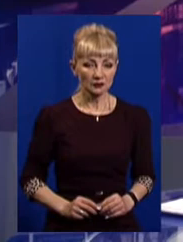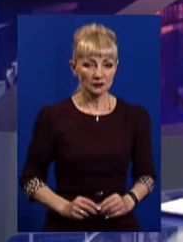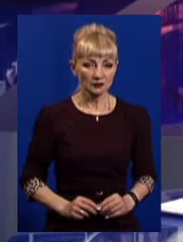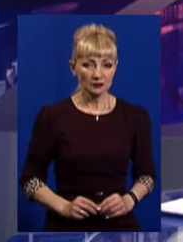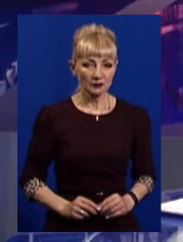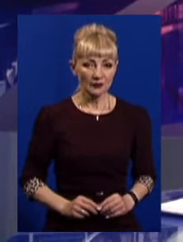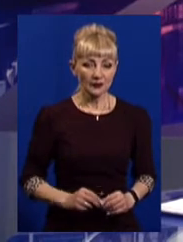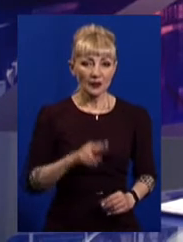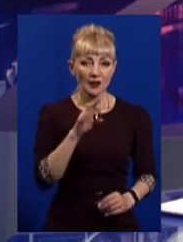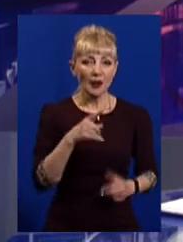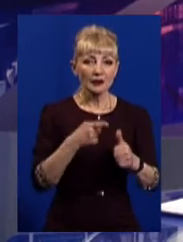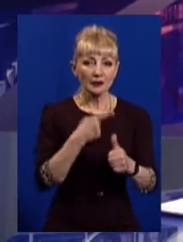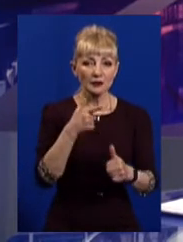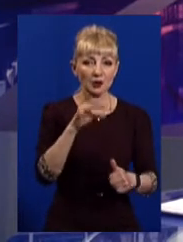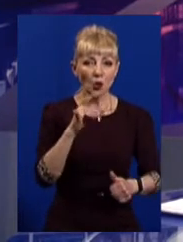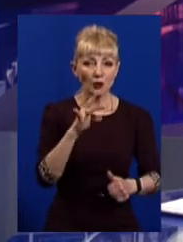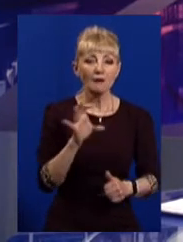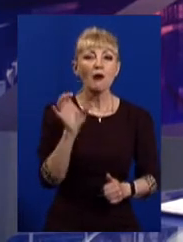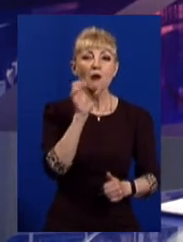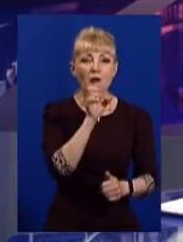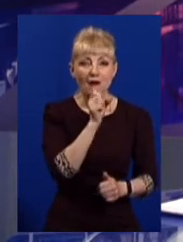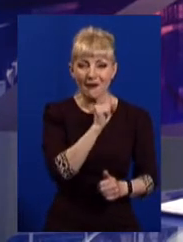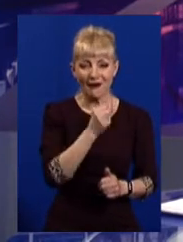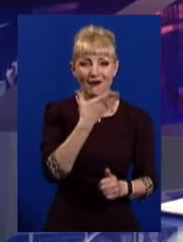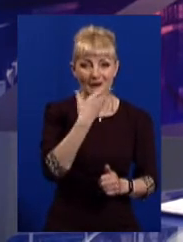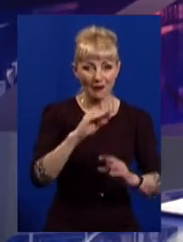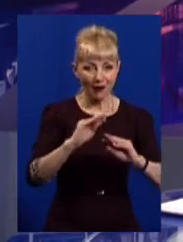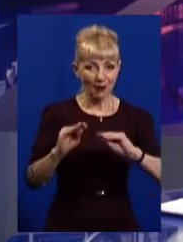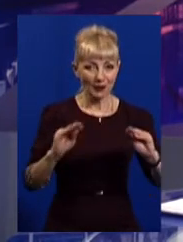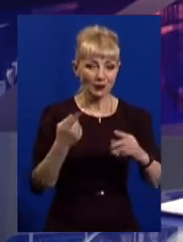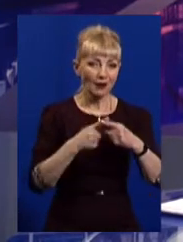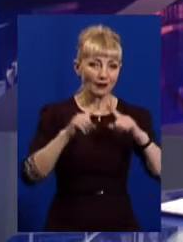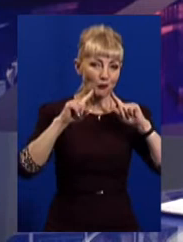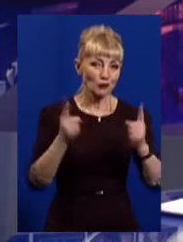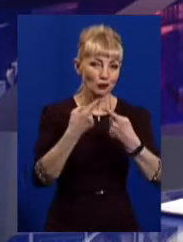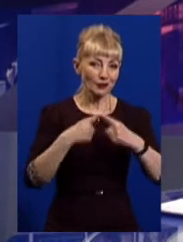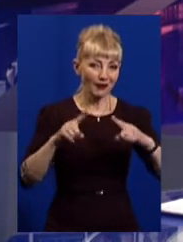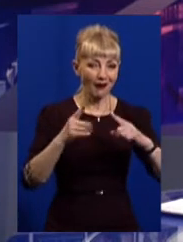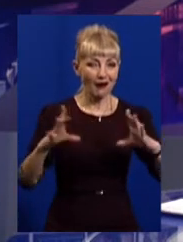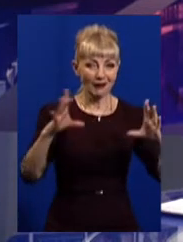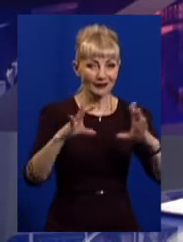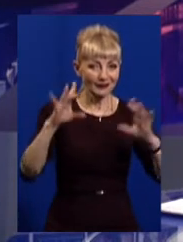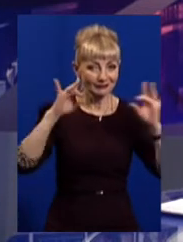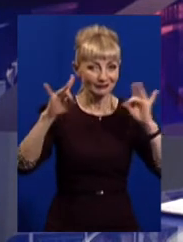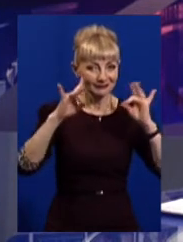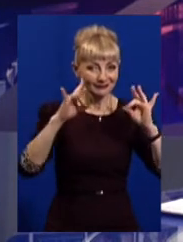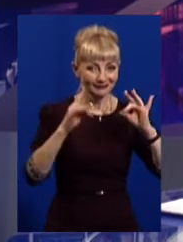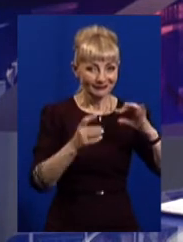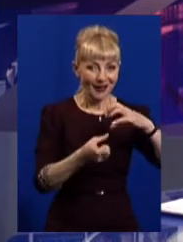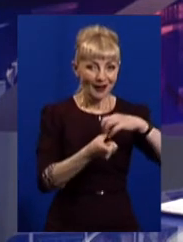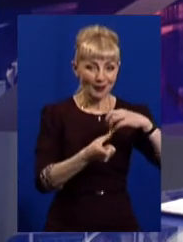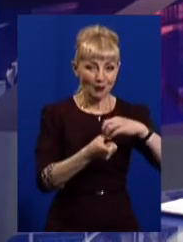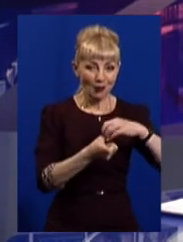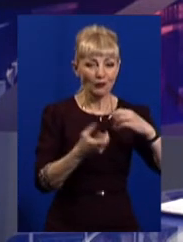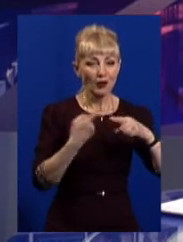З парку ім. Максима Горького викрали декоративне обладнання. Це музичні системи у вигляді грибів. Сталося все